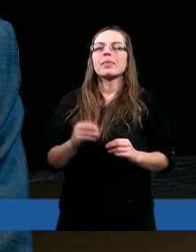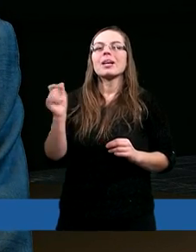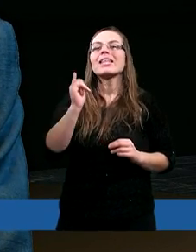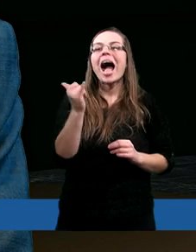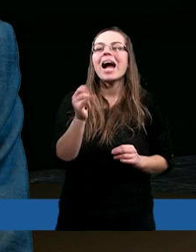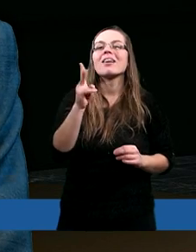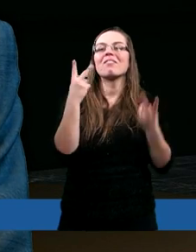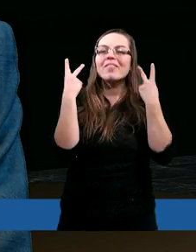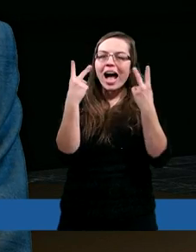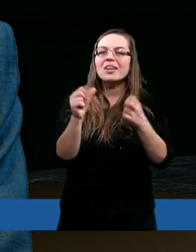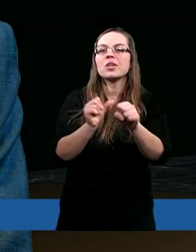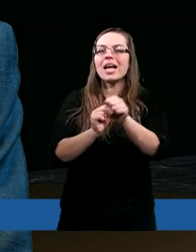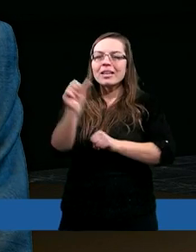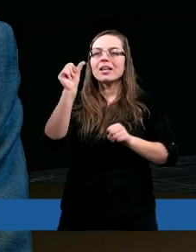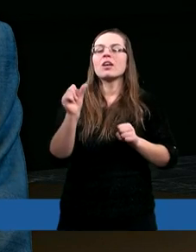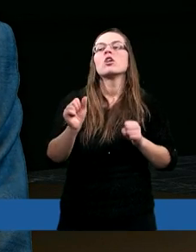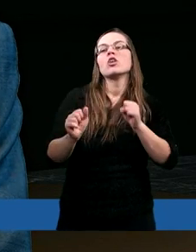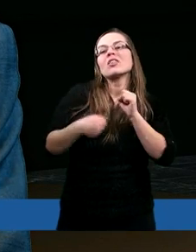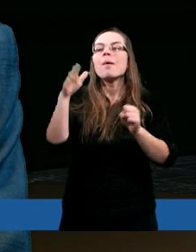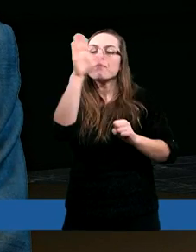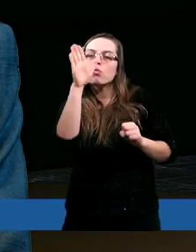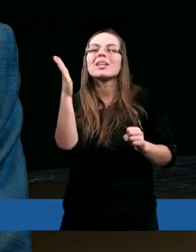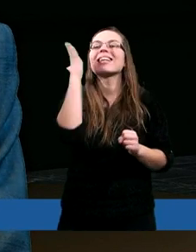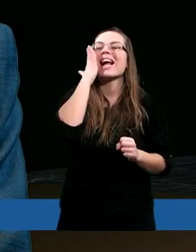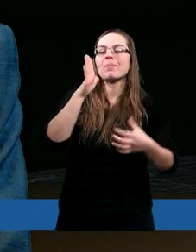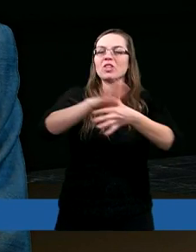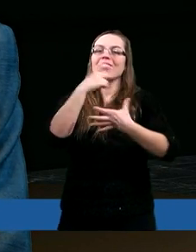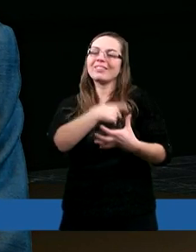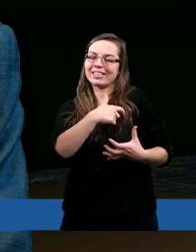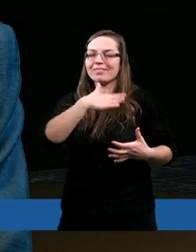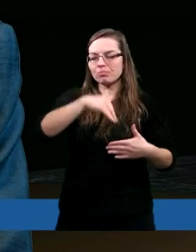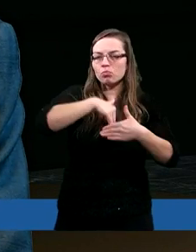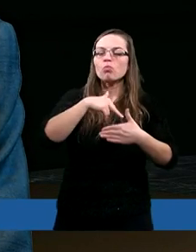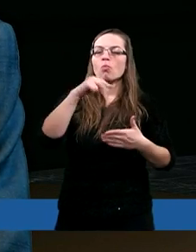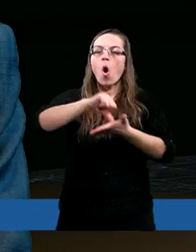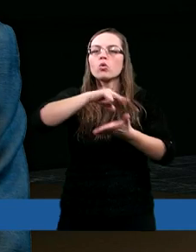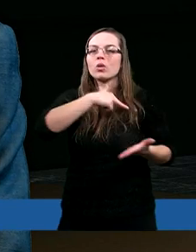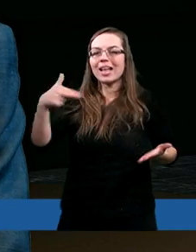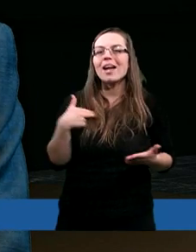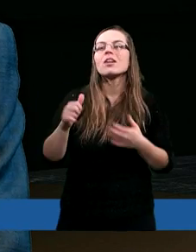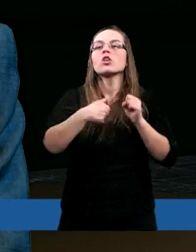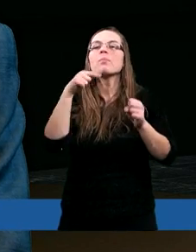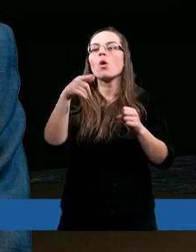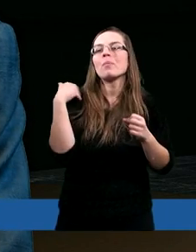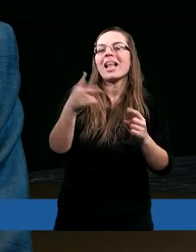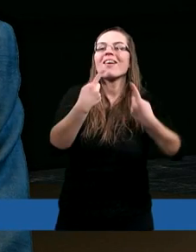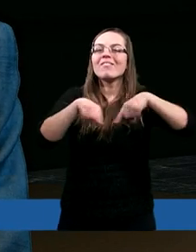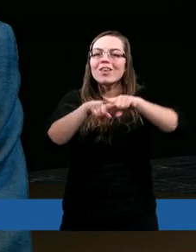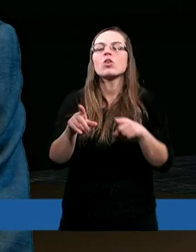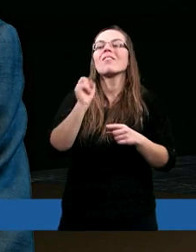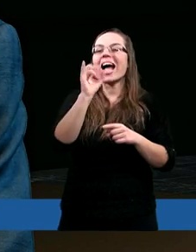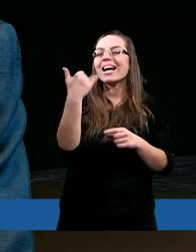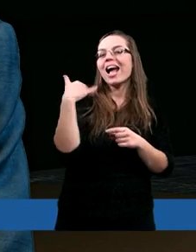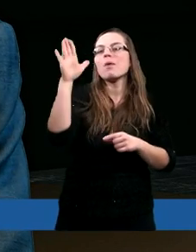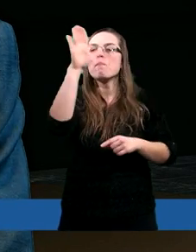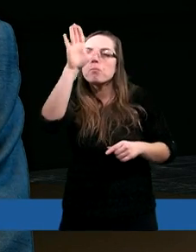jak ważne jest, żeby Pan Bóg zamieszkał pośród nich, żeby to było wykonane tak jak Pan